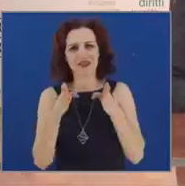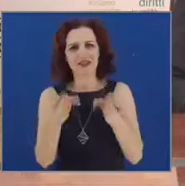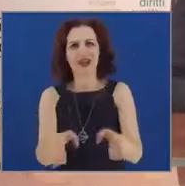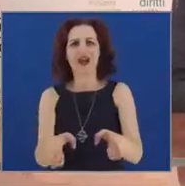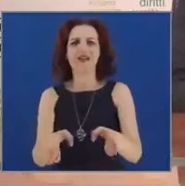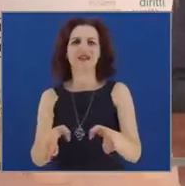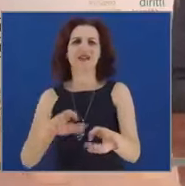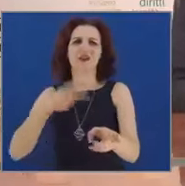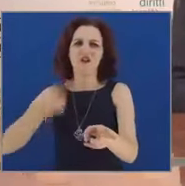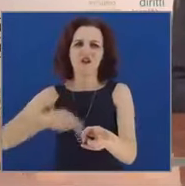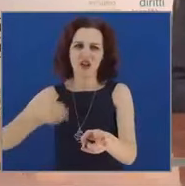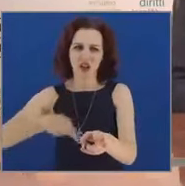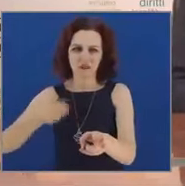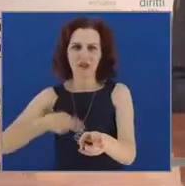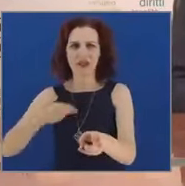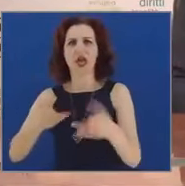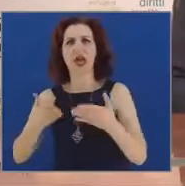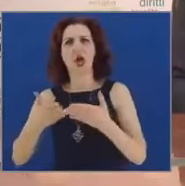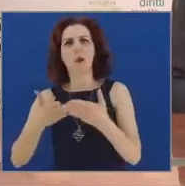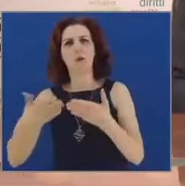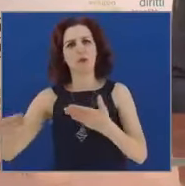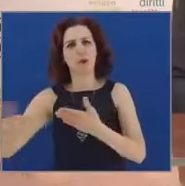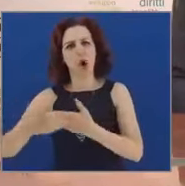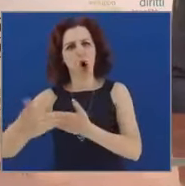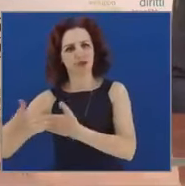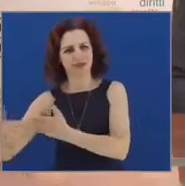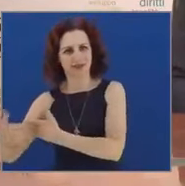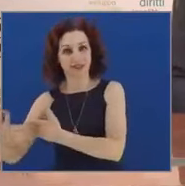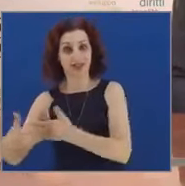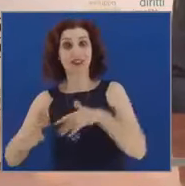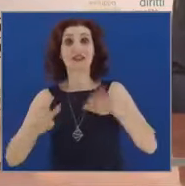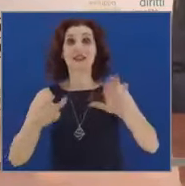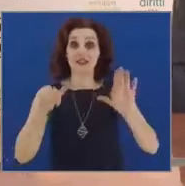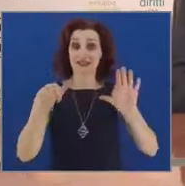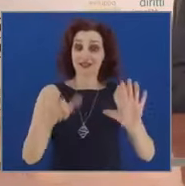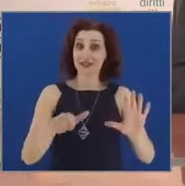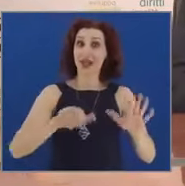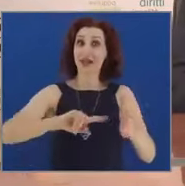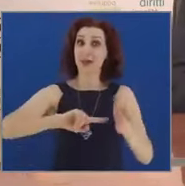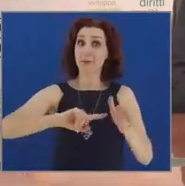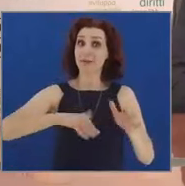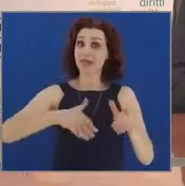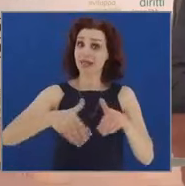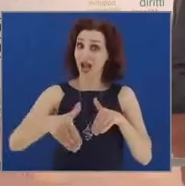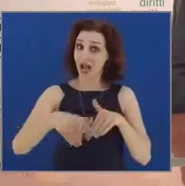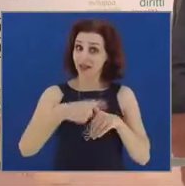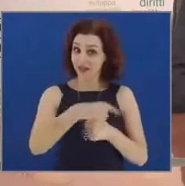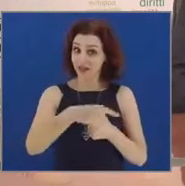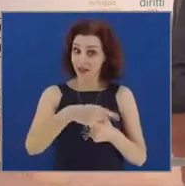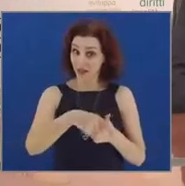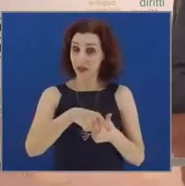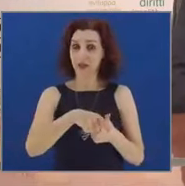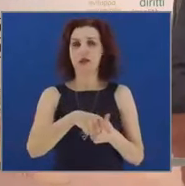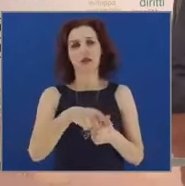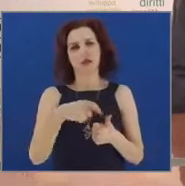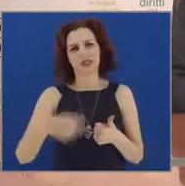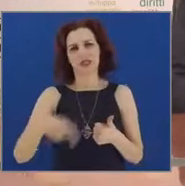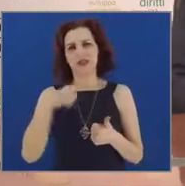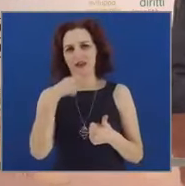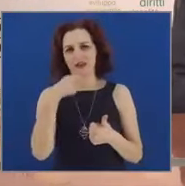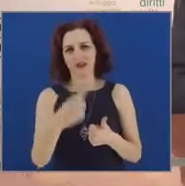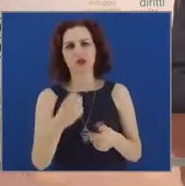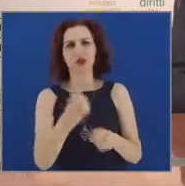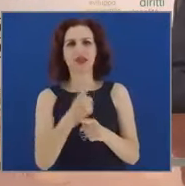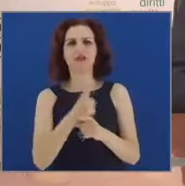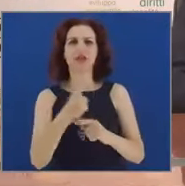Di questi, 6 miliardi sono, quelli che ricordava il Presidente, verranno destinate ad opere che